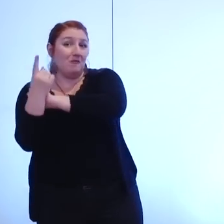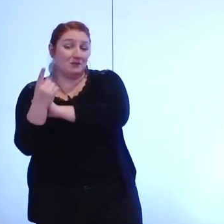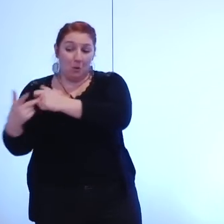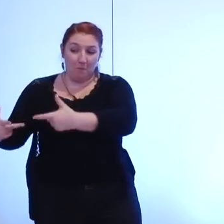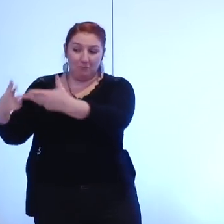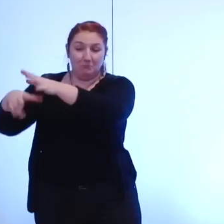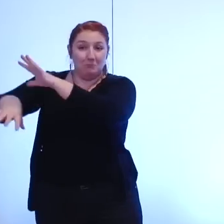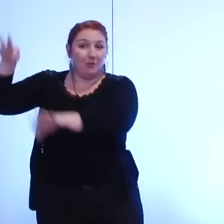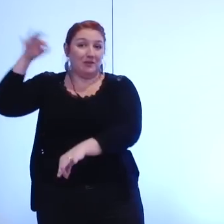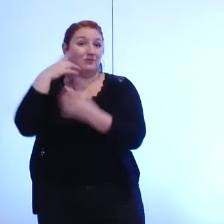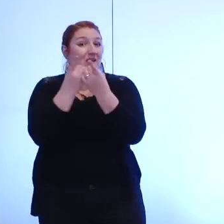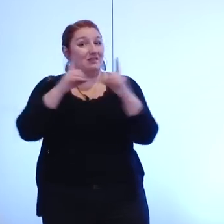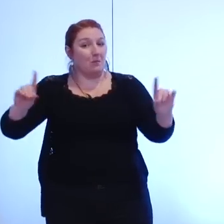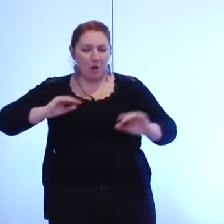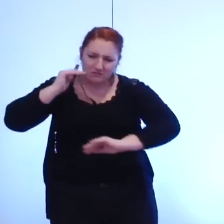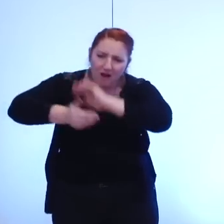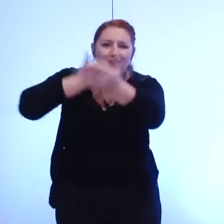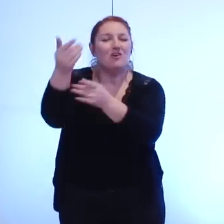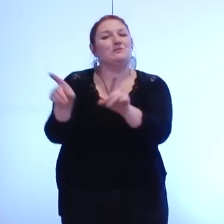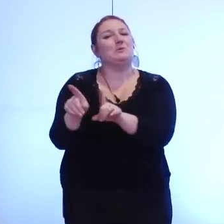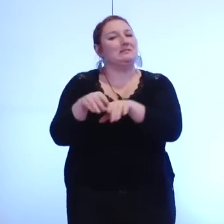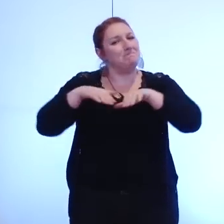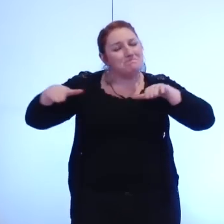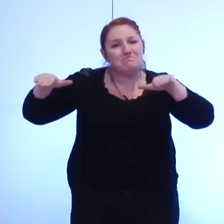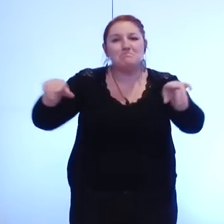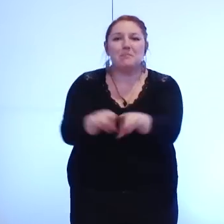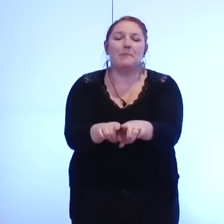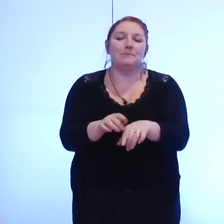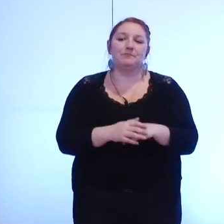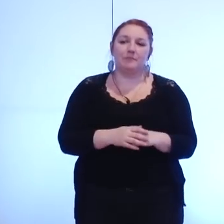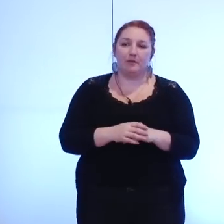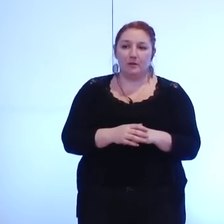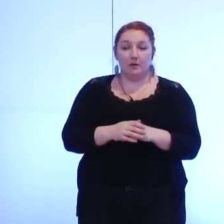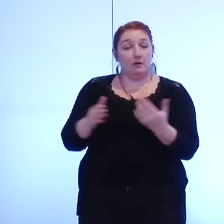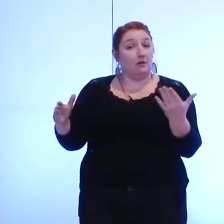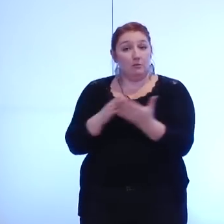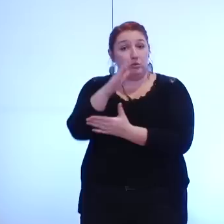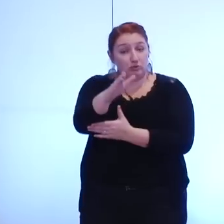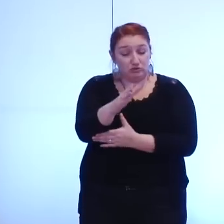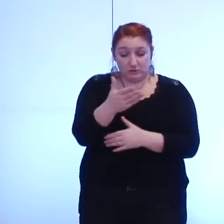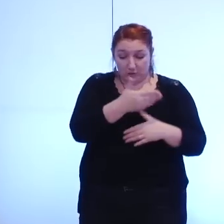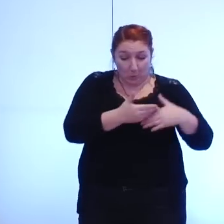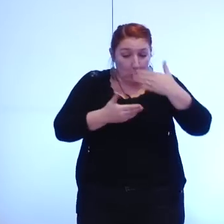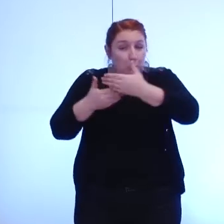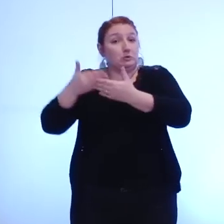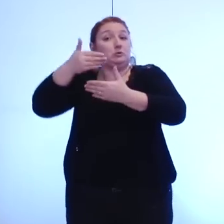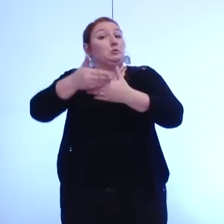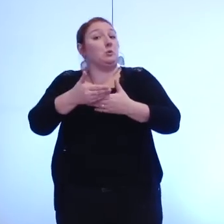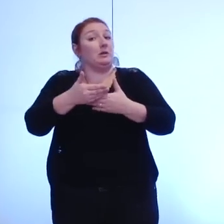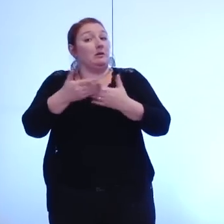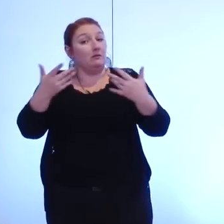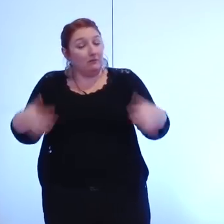l'enjeu démocratique avance là aussi autour d'un projet qui là aussi a été construit et diffusé avant